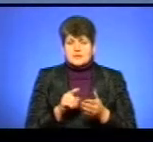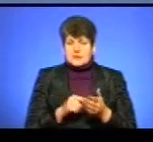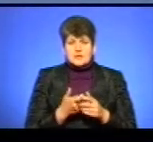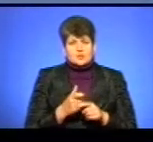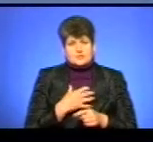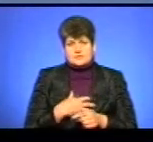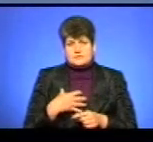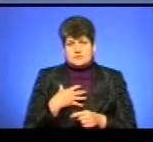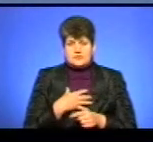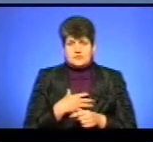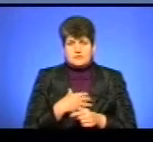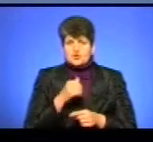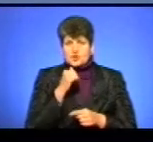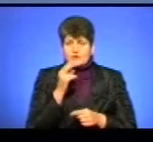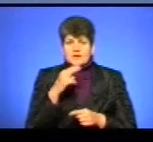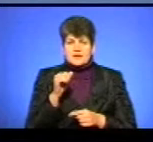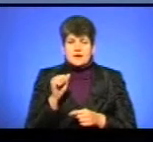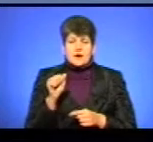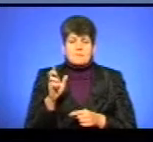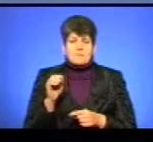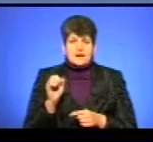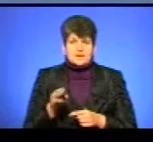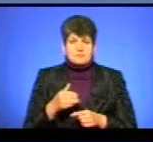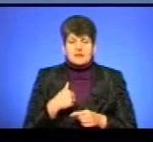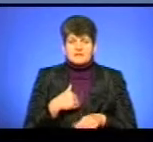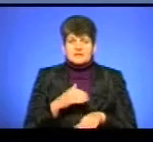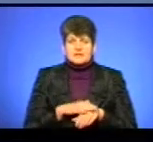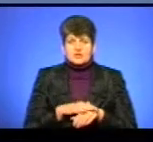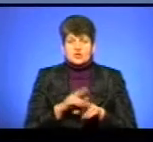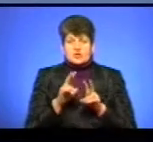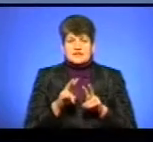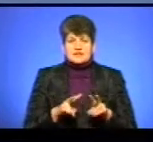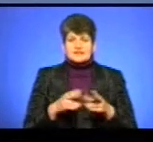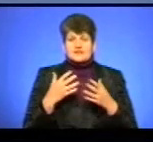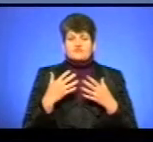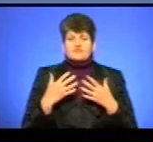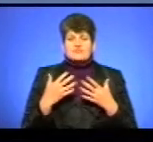актуальні, тому що цукровий діабет, фактично, ми навіть вже розглядати її як